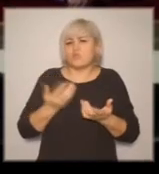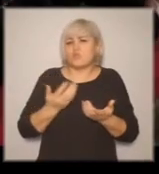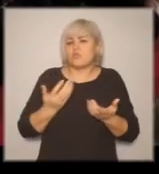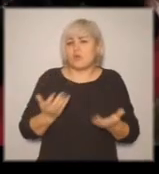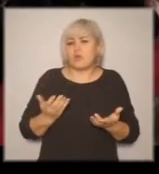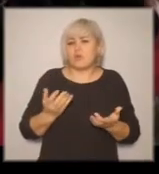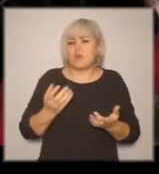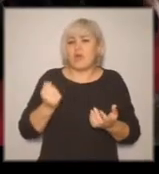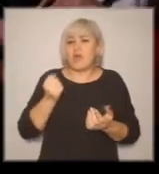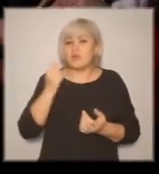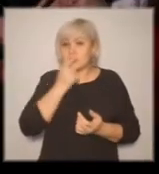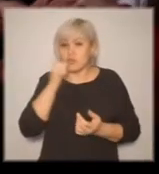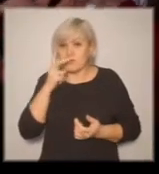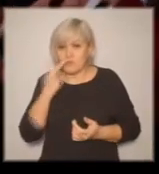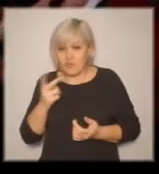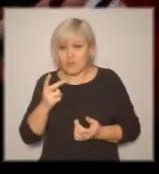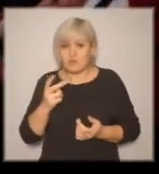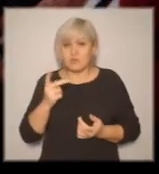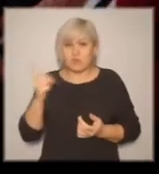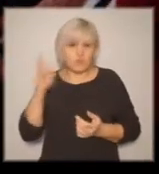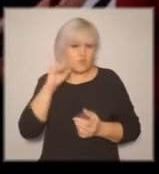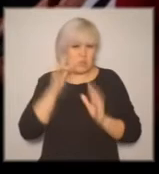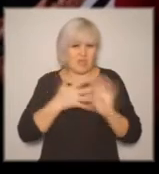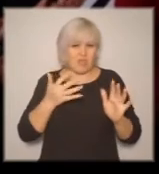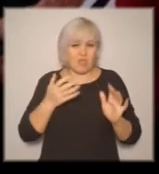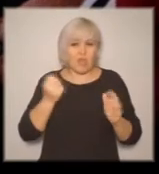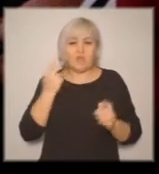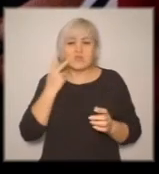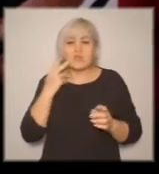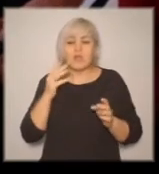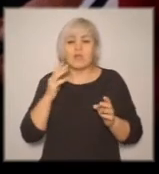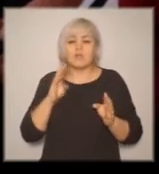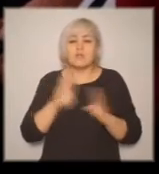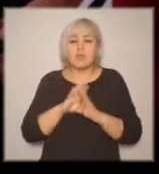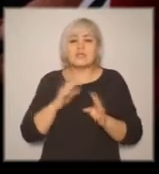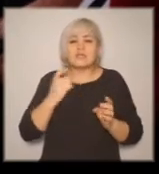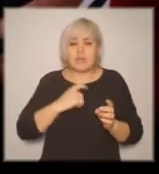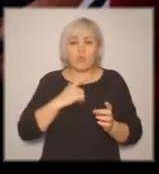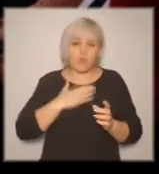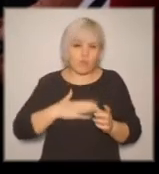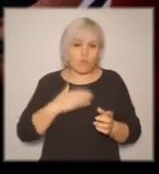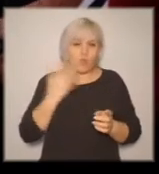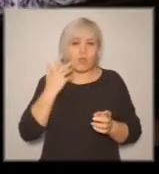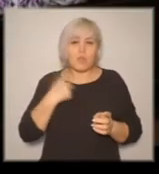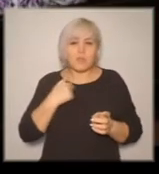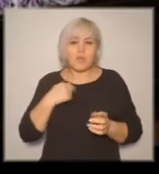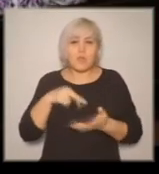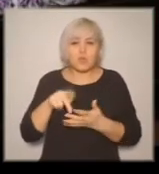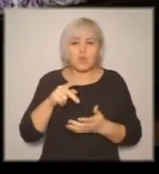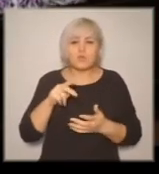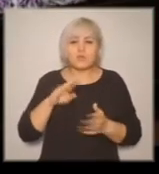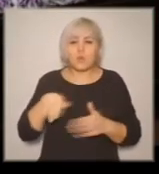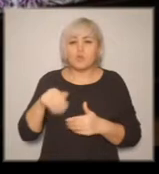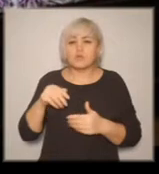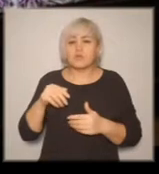всегда так с собой довольна, когда ко мне подходят после комедии люди. И они говорят, что они смеялись одновременно со зрячими, с